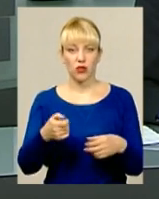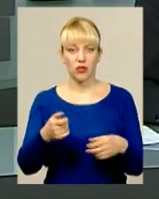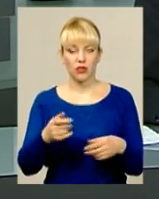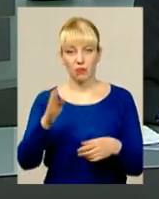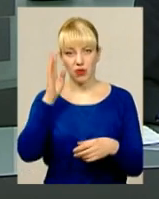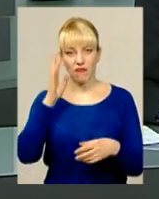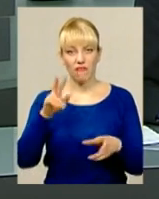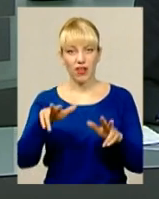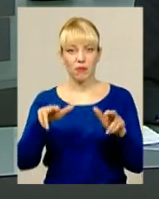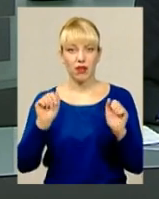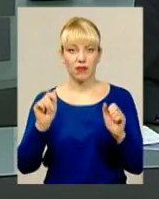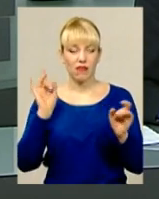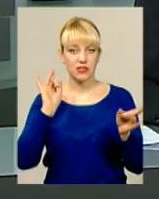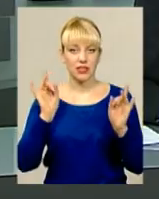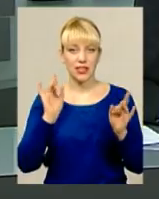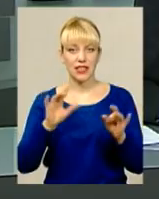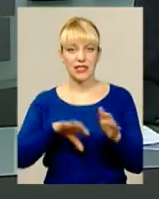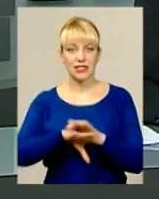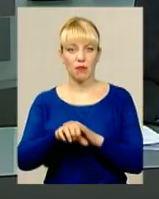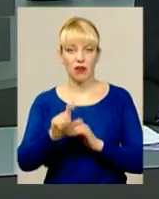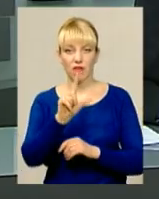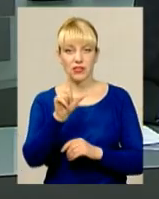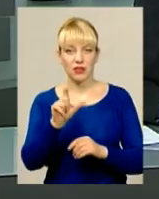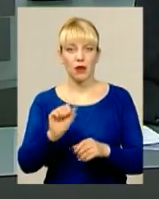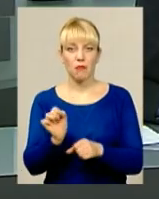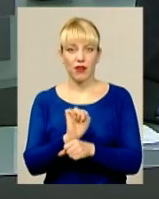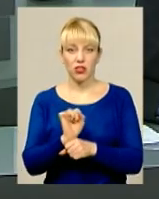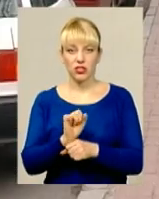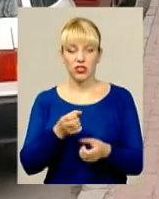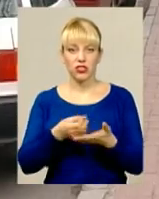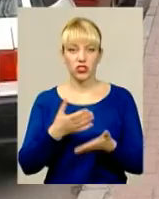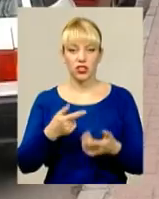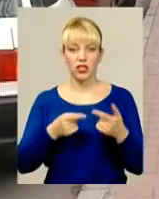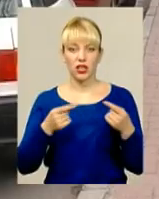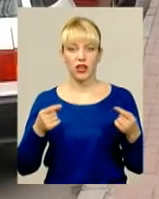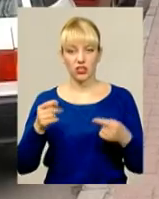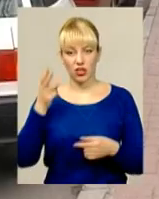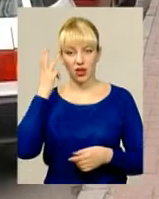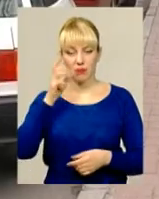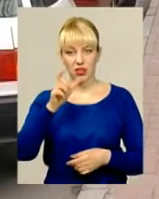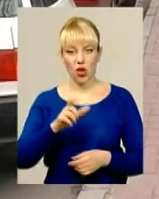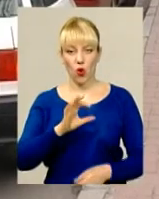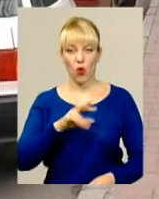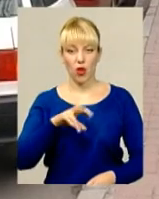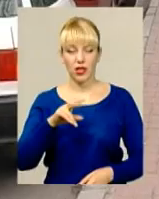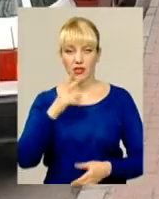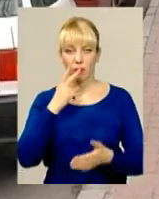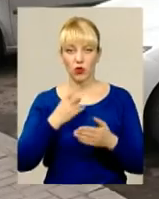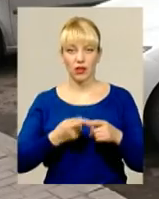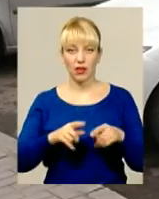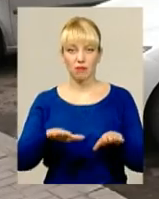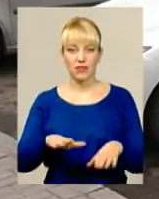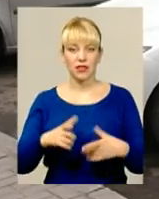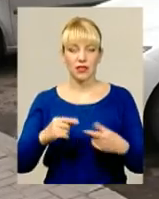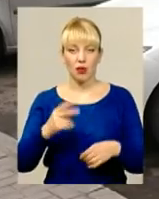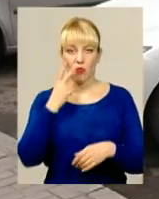сигналізацію та забирав за втівок усі цінні речі. Хмельничанин Олександр показує те саме місце,